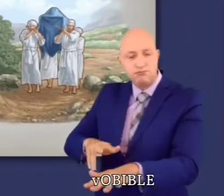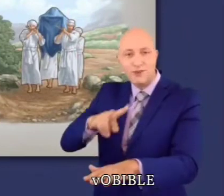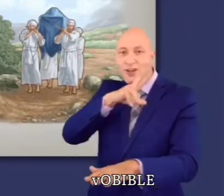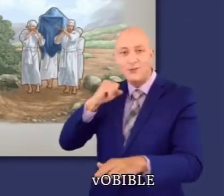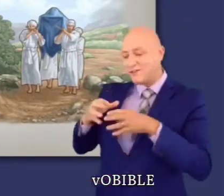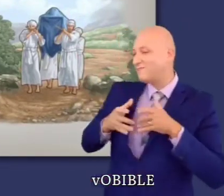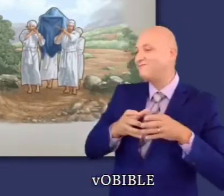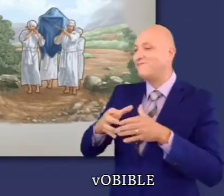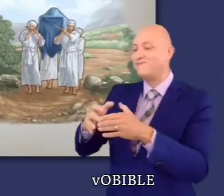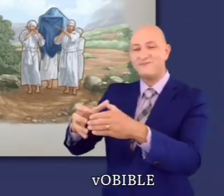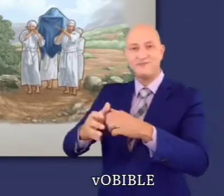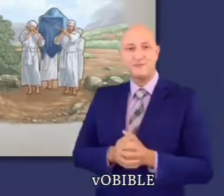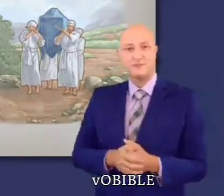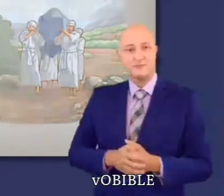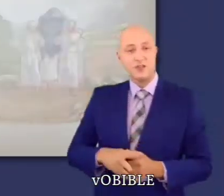encru.